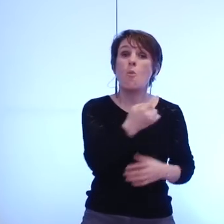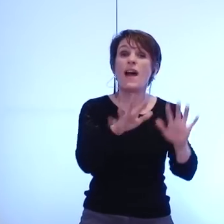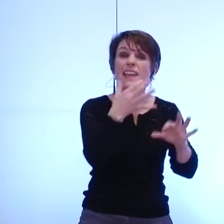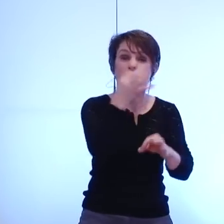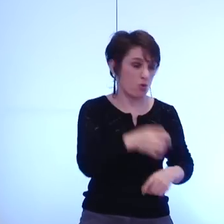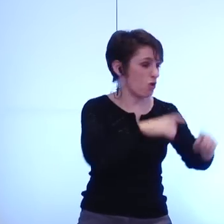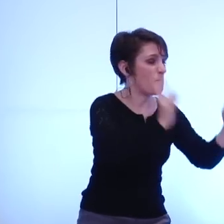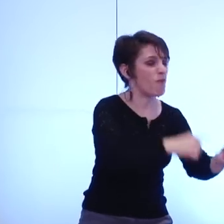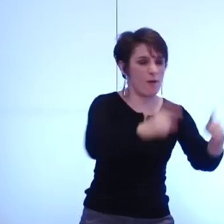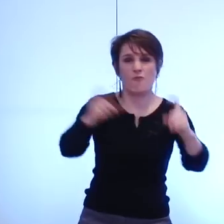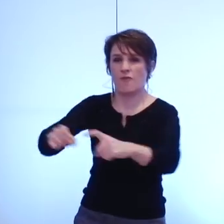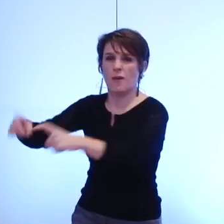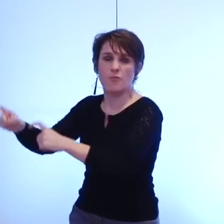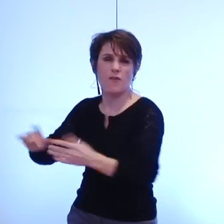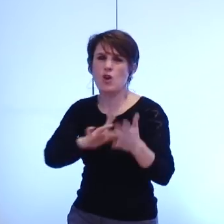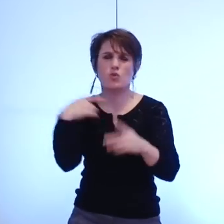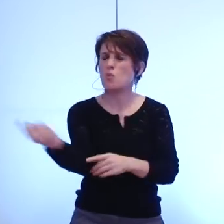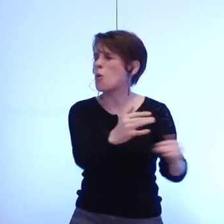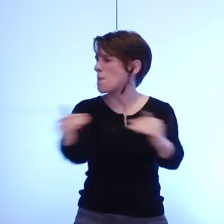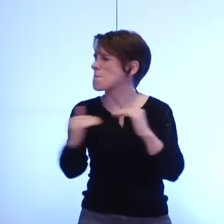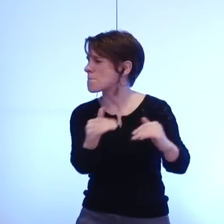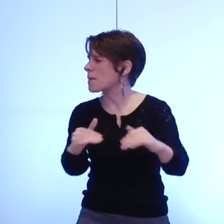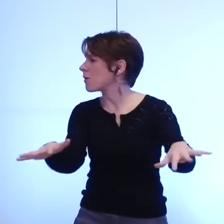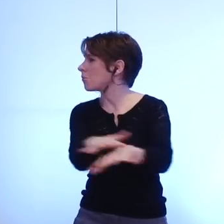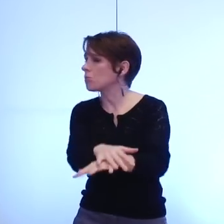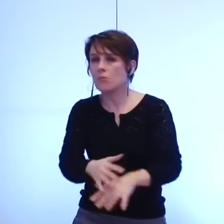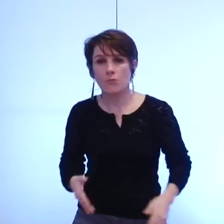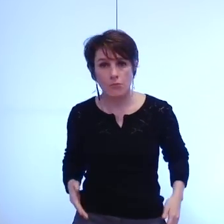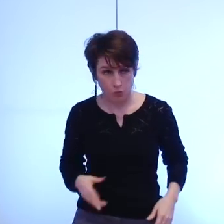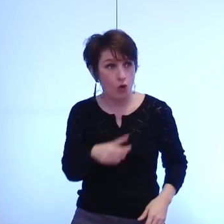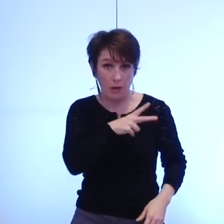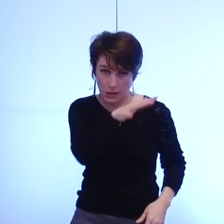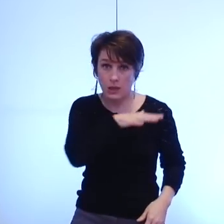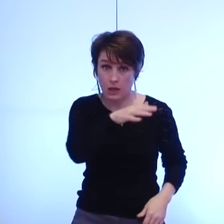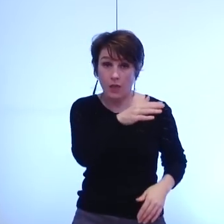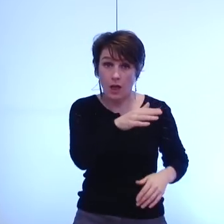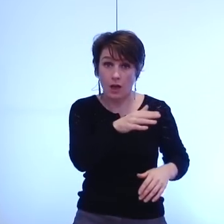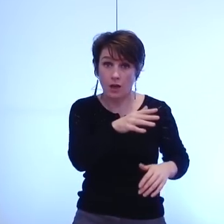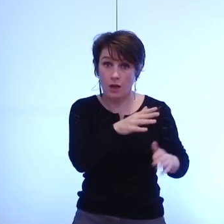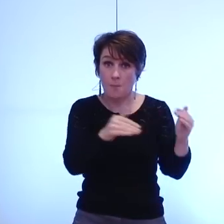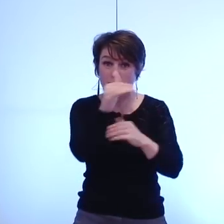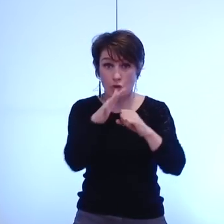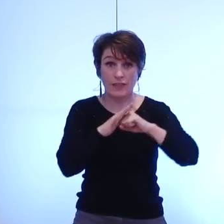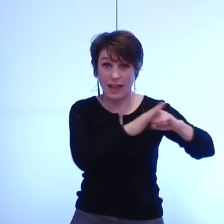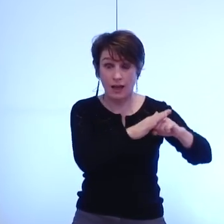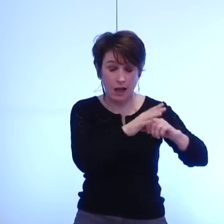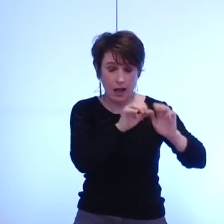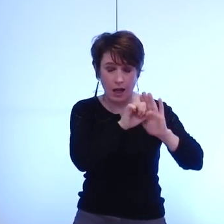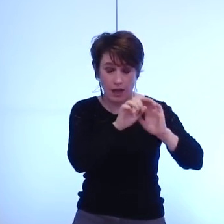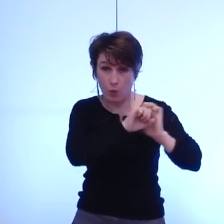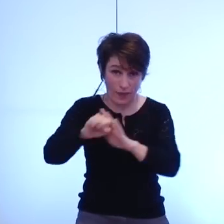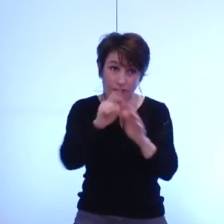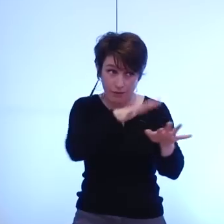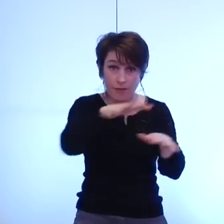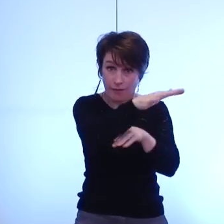partout sans distinction et sans choix comme le font en ce moment un certain nombre de majorités de droite nous aurions pu couper